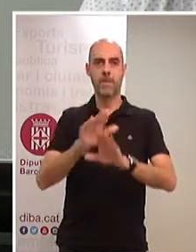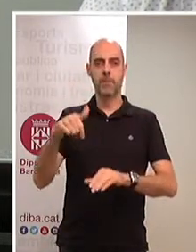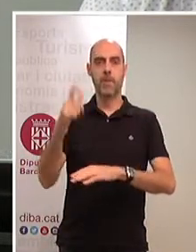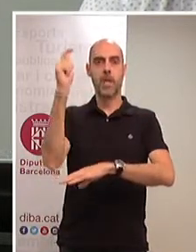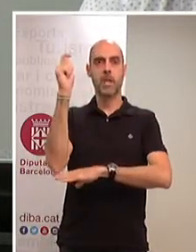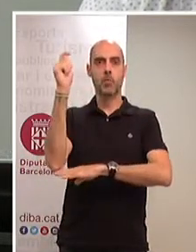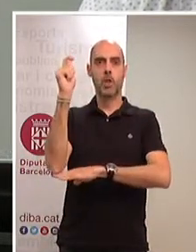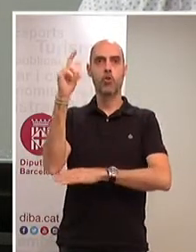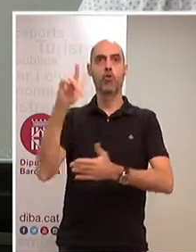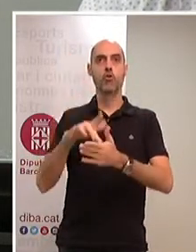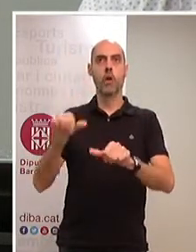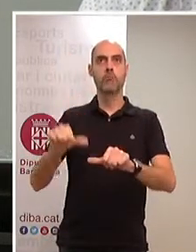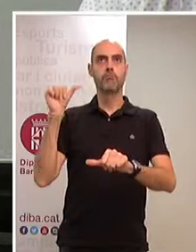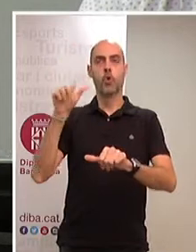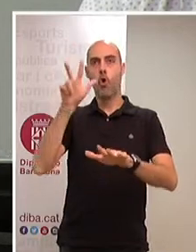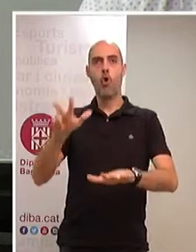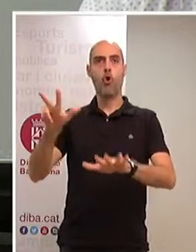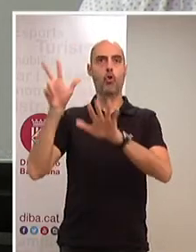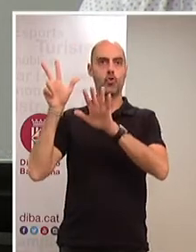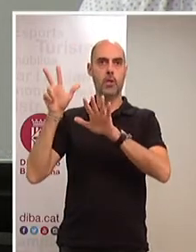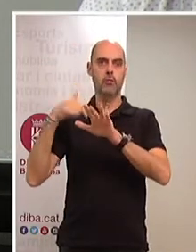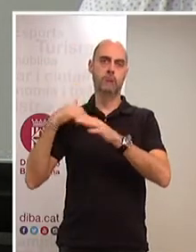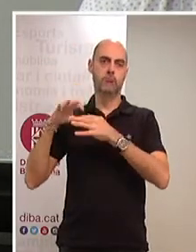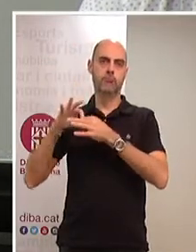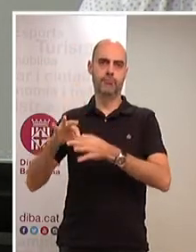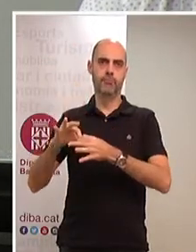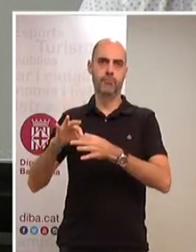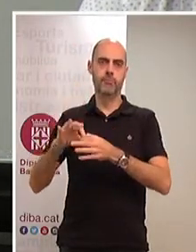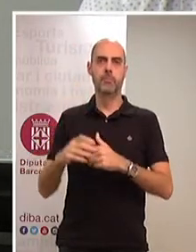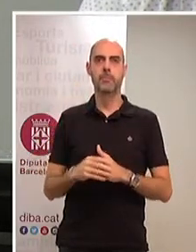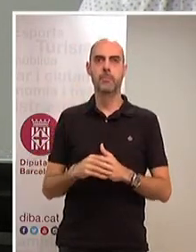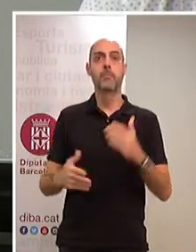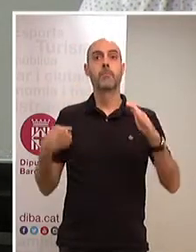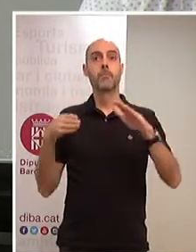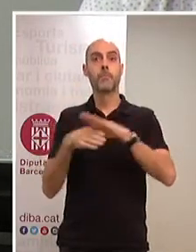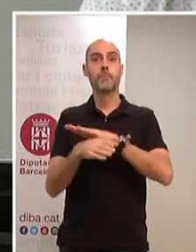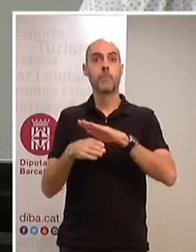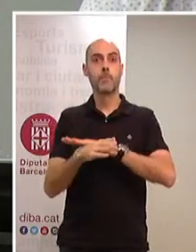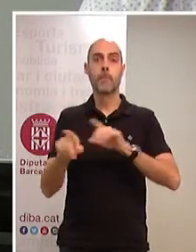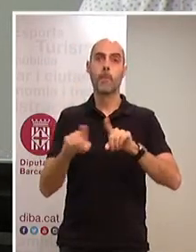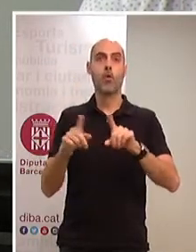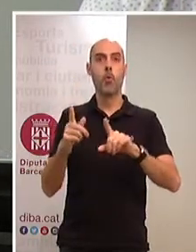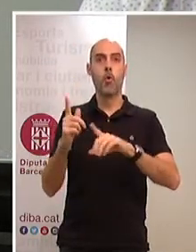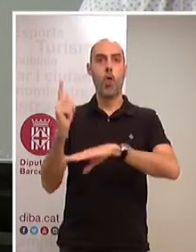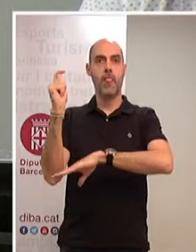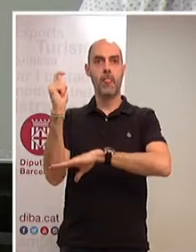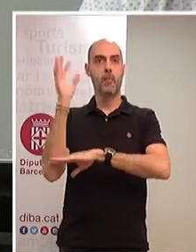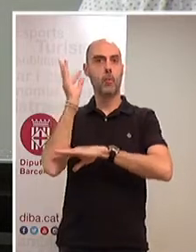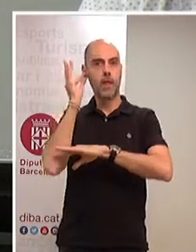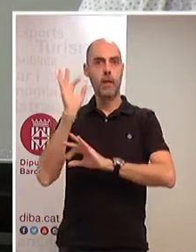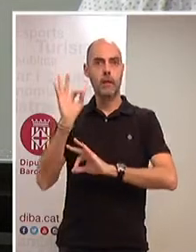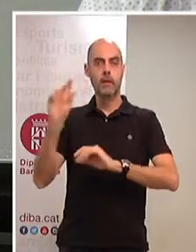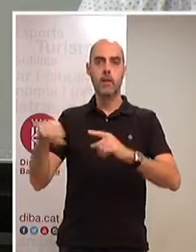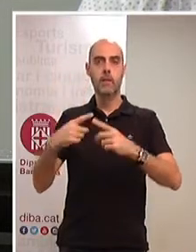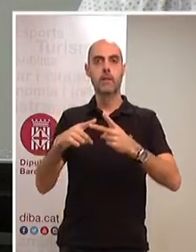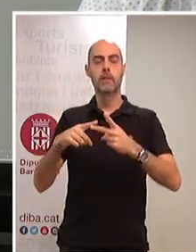gairebé fa 8 anys que hi estic vinculada, quan vaig tenir l'oportunitat d'entrar, en primer lloc, com a diputada, després com a